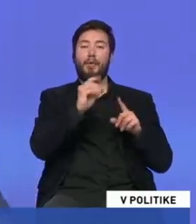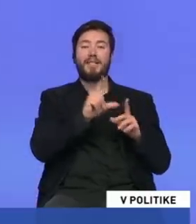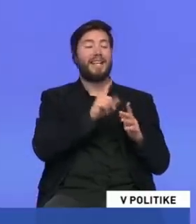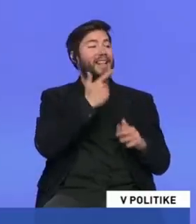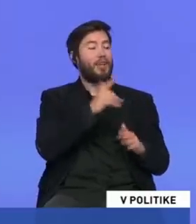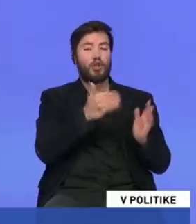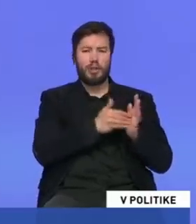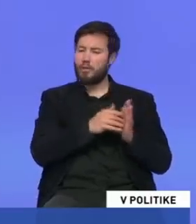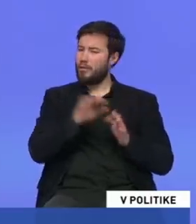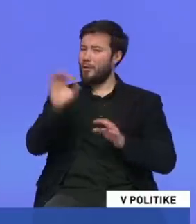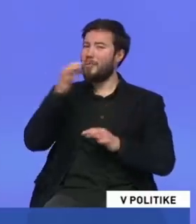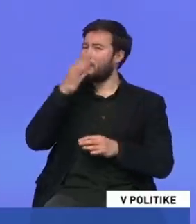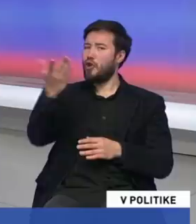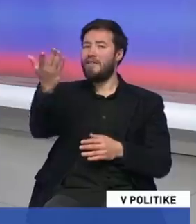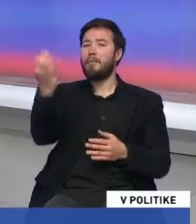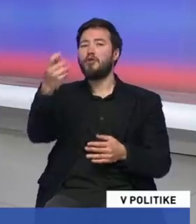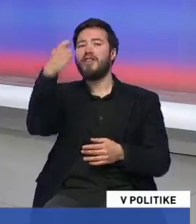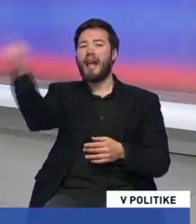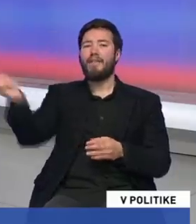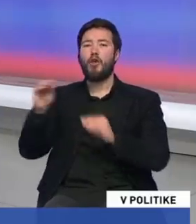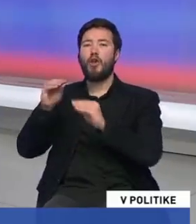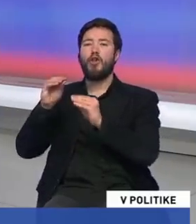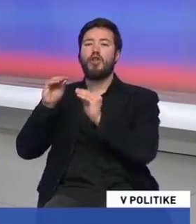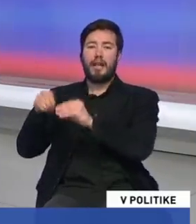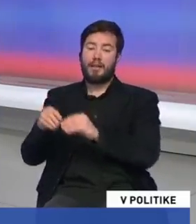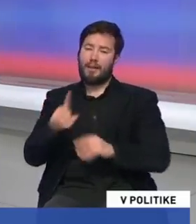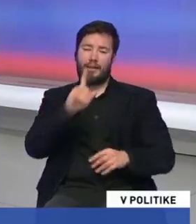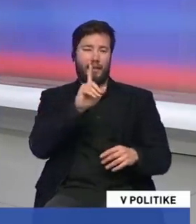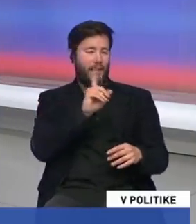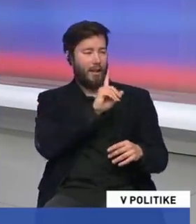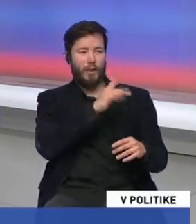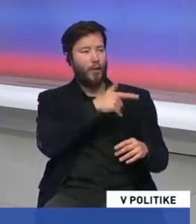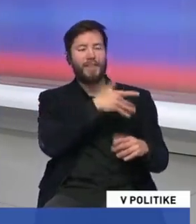A vy ste mu prečo dávali tú dotaciu? Ale ja teraz sem, to ale nebol predseda parlamentu, ktorý je predseda parlamentu pre Krista, pána Boha.